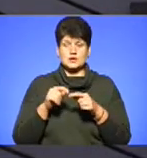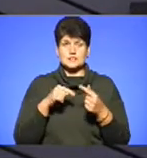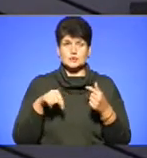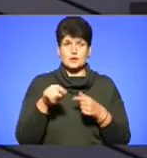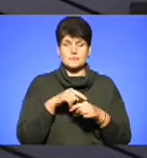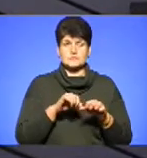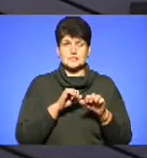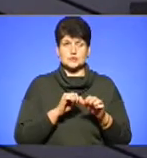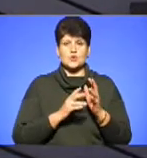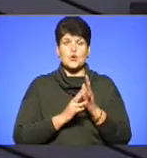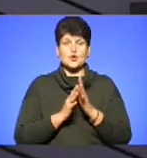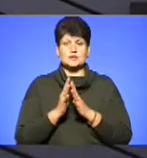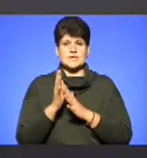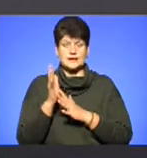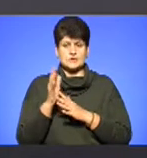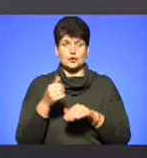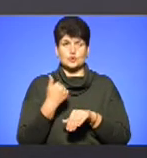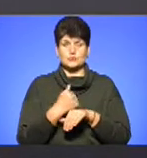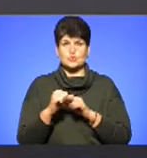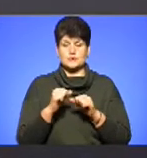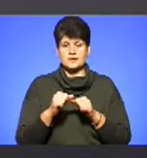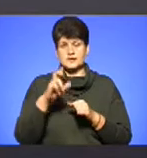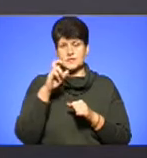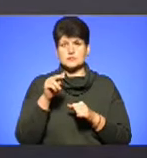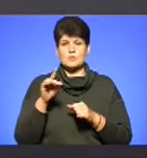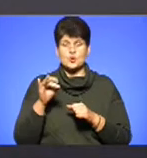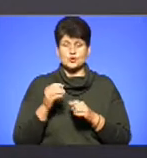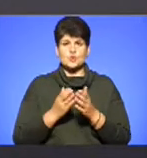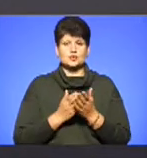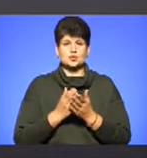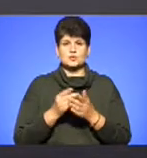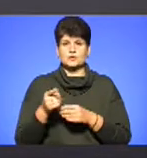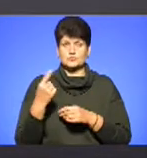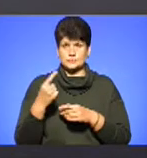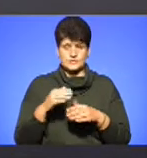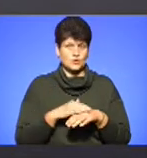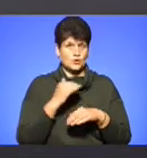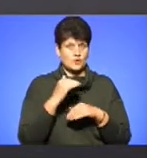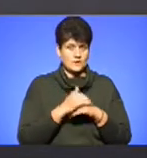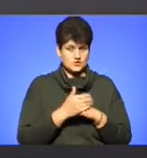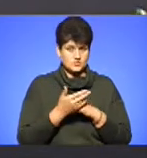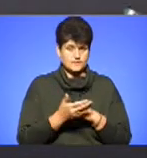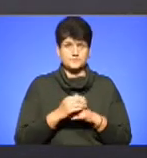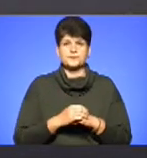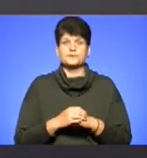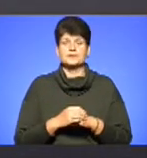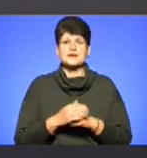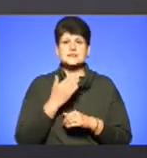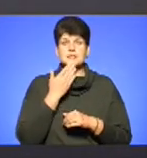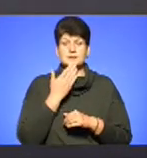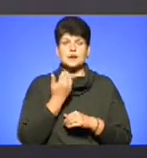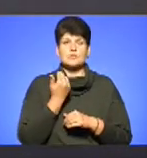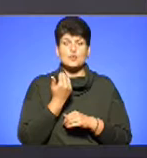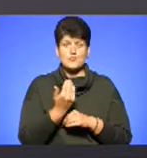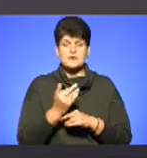захисту рослин Головного управління Держпродспоживслужби у Тернопільській області. Кажу вам доброго вечора. Доброго вечора. Ну, і запитаємо вас,